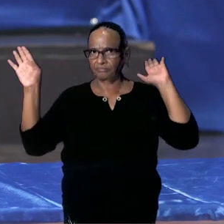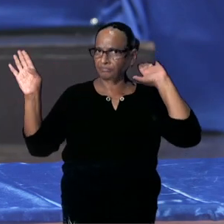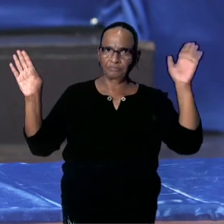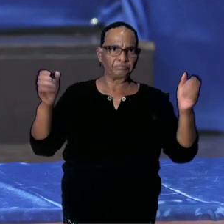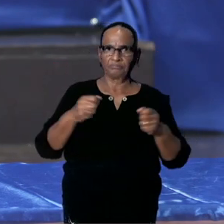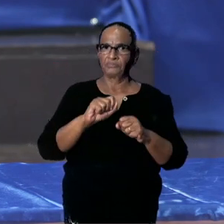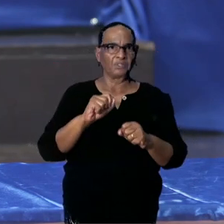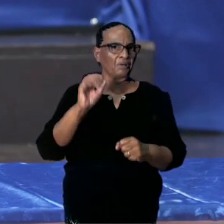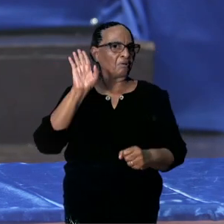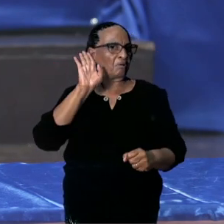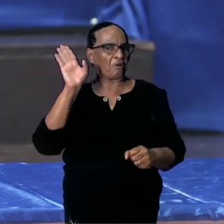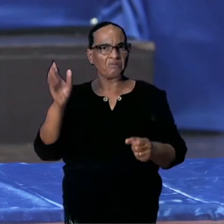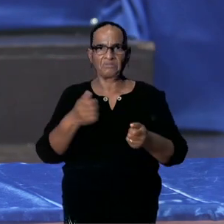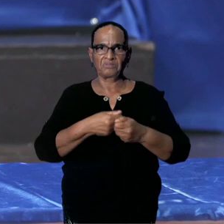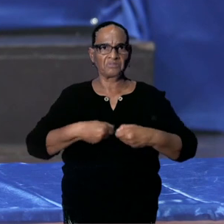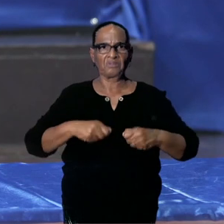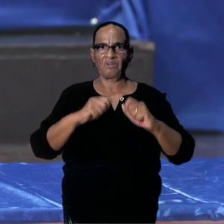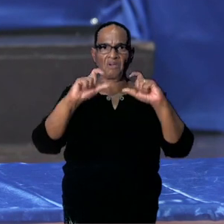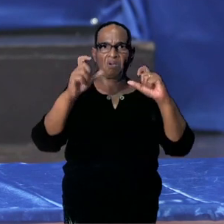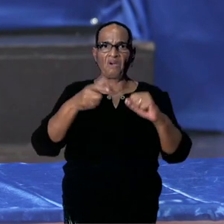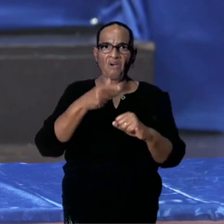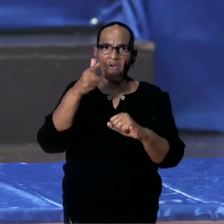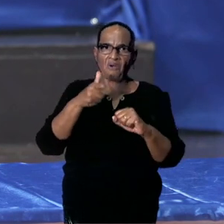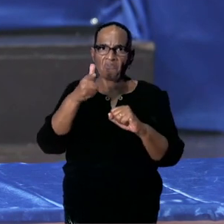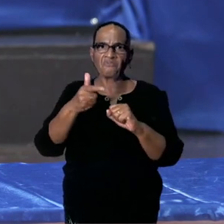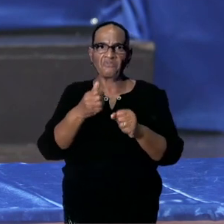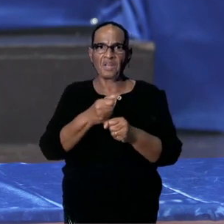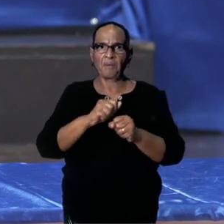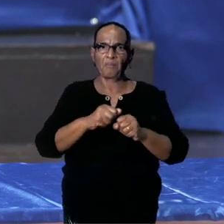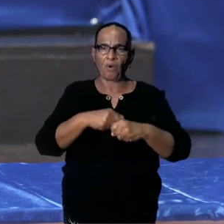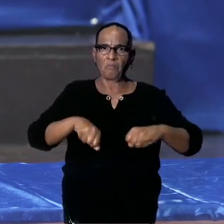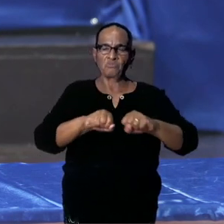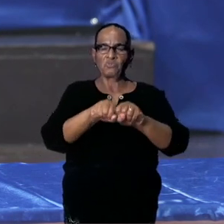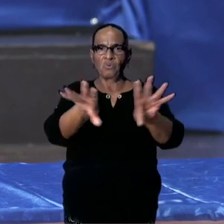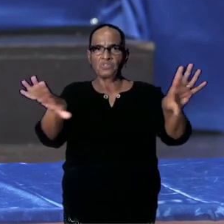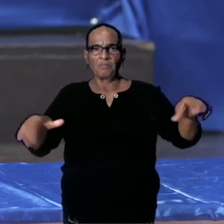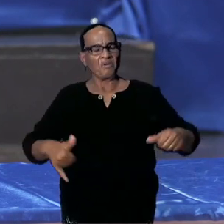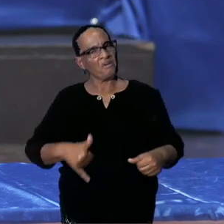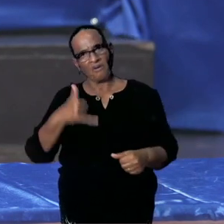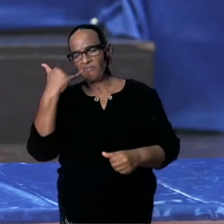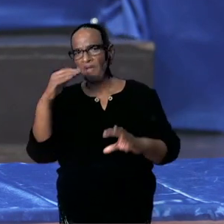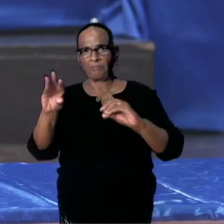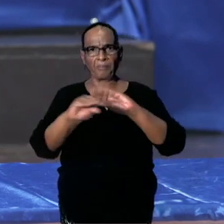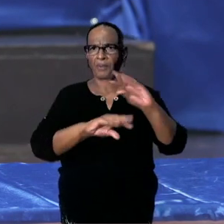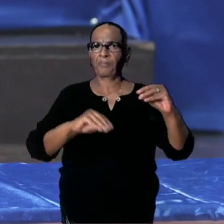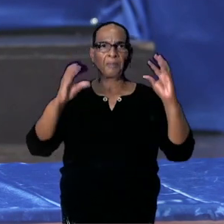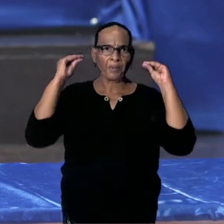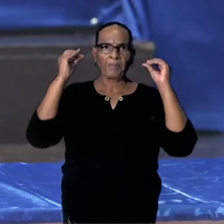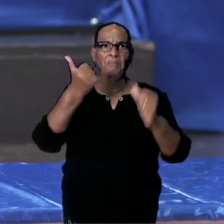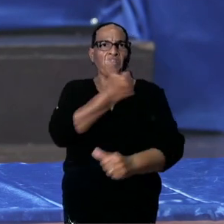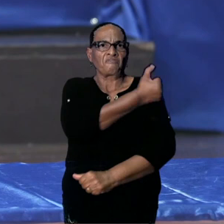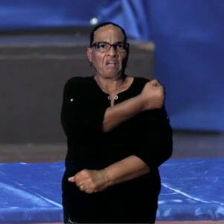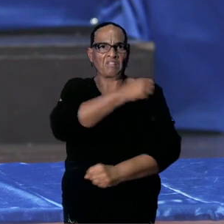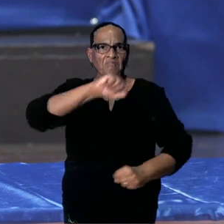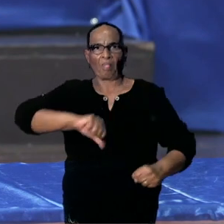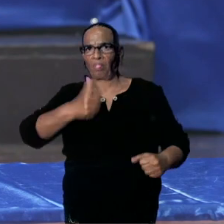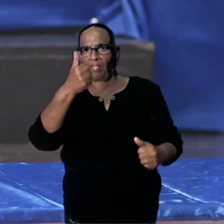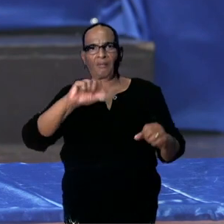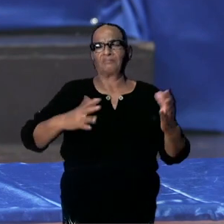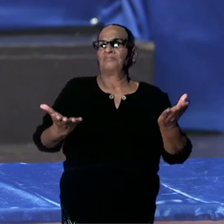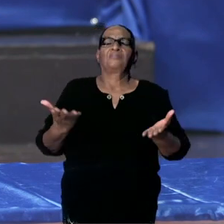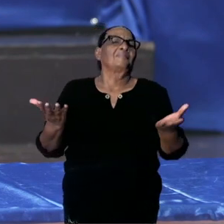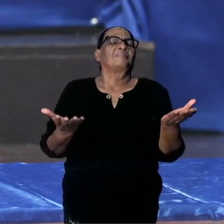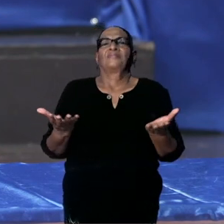voices, video's. We zullen proberen al deze zaken op een wetenschappelijke wezen te belichten, te